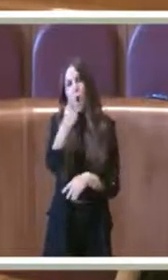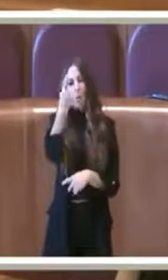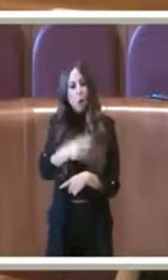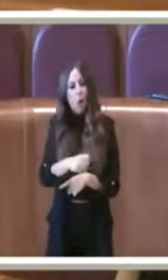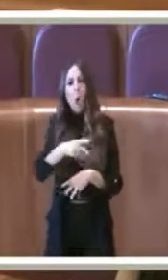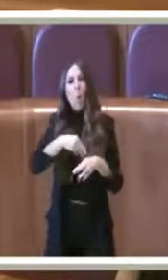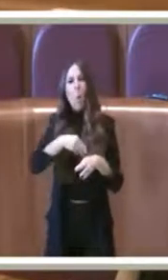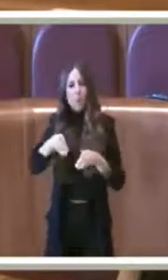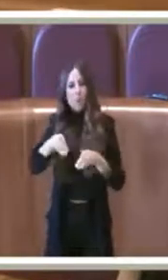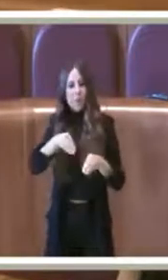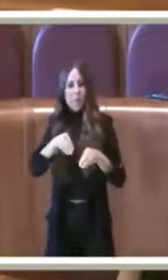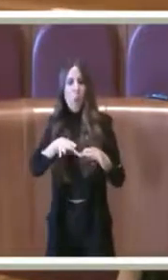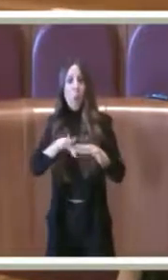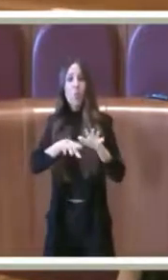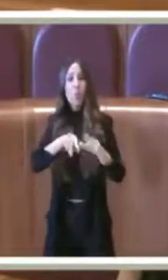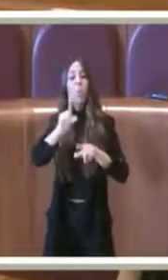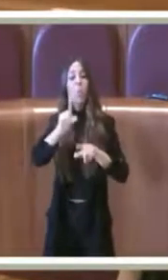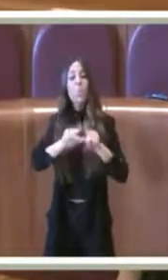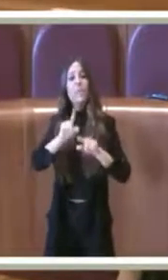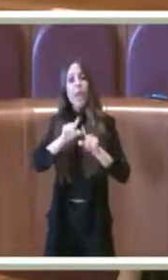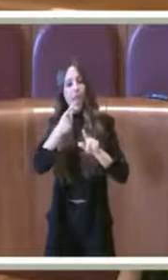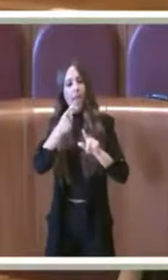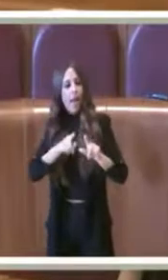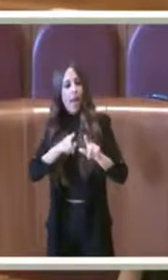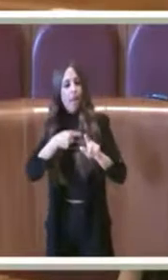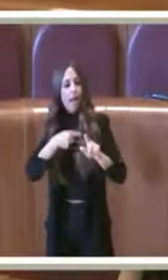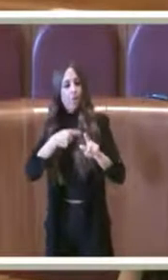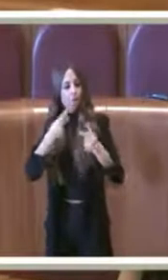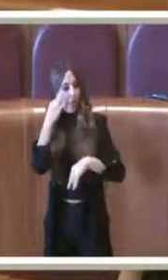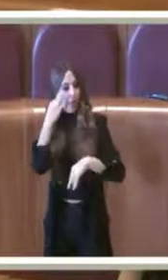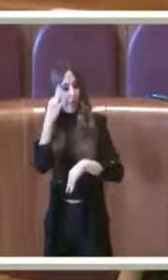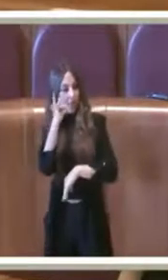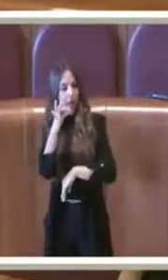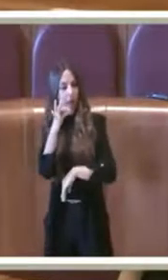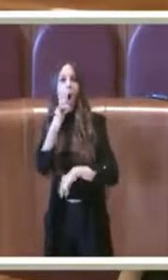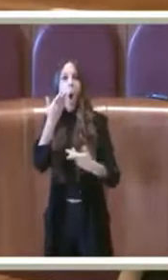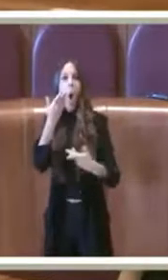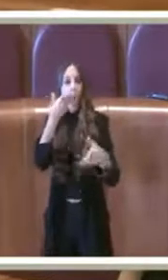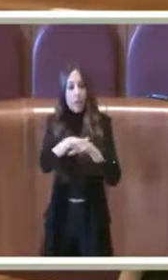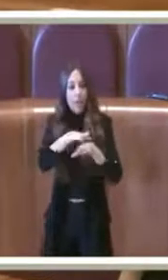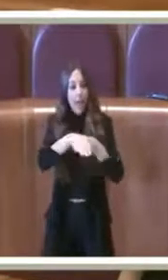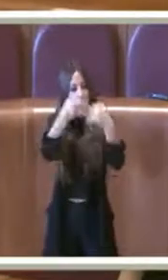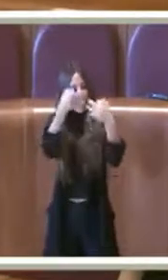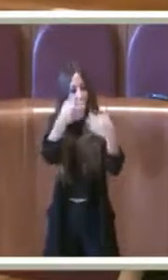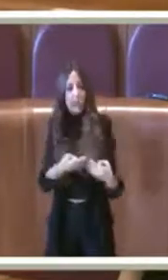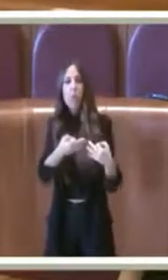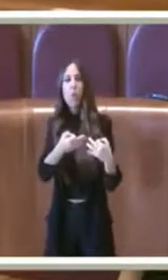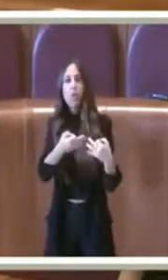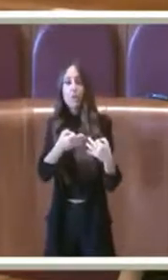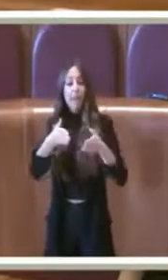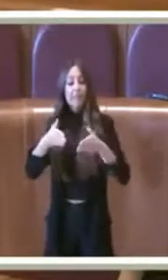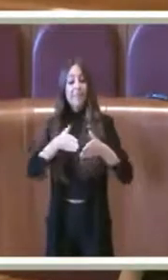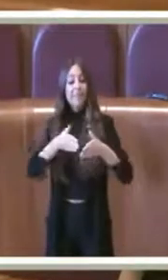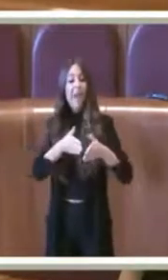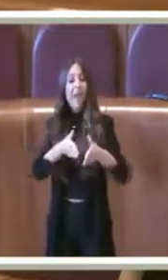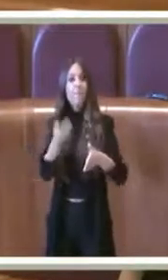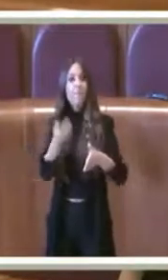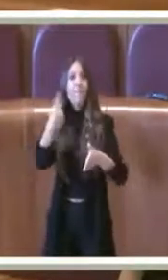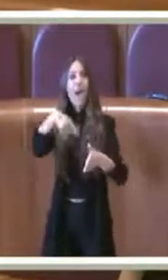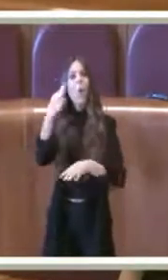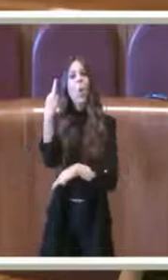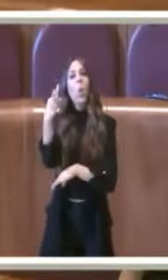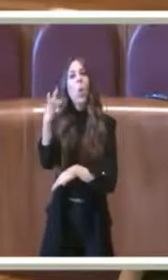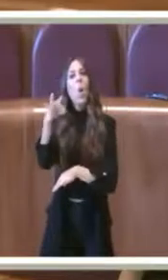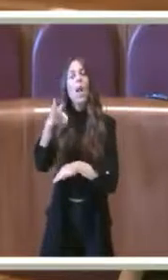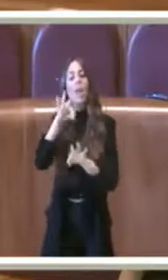è la posizione del Movimento 5 Stelle che vede nella qualità della vita, nella fruibilità in sicurezza delle nostre strade, nella qualità